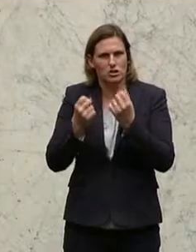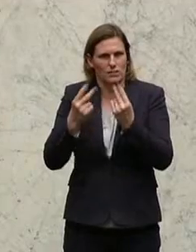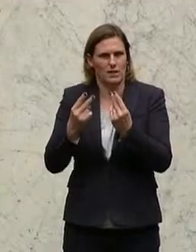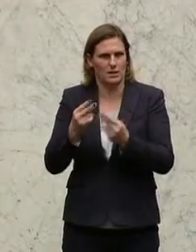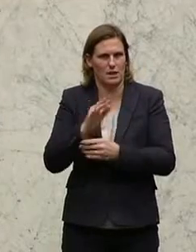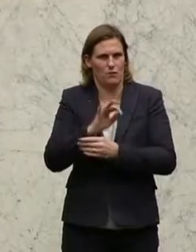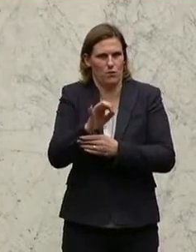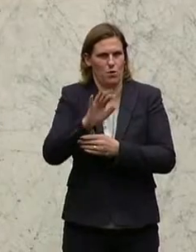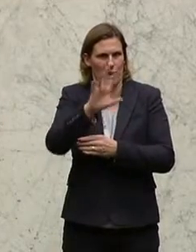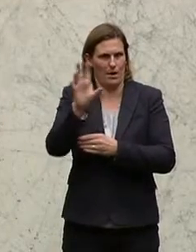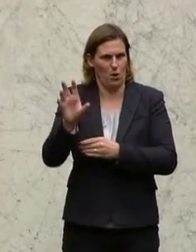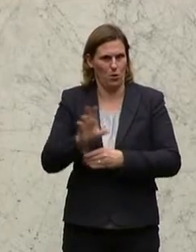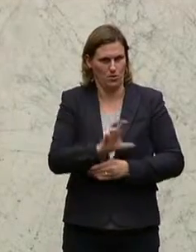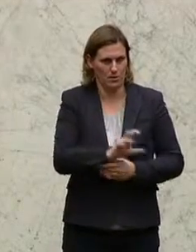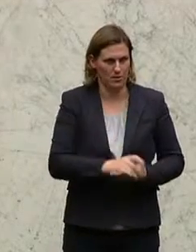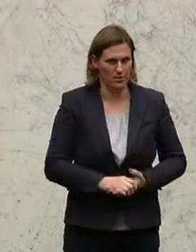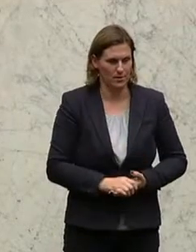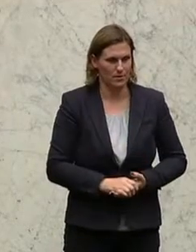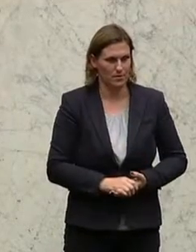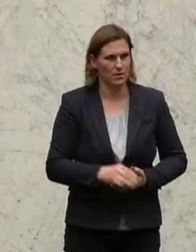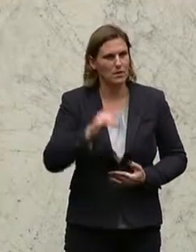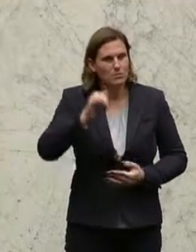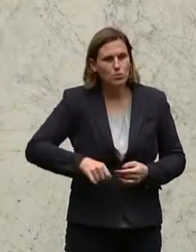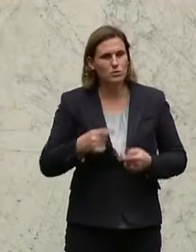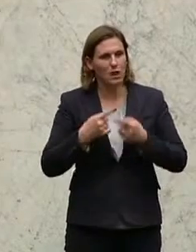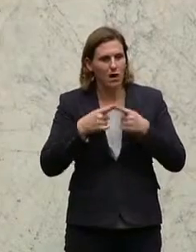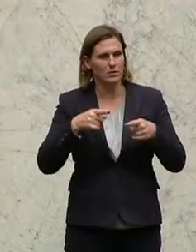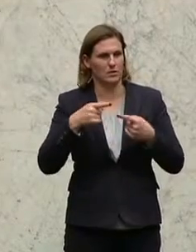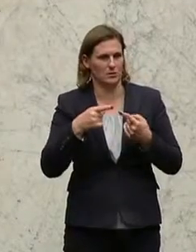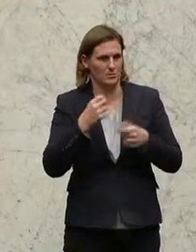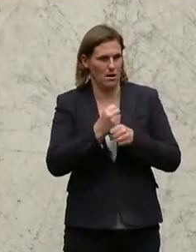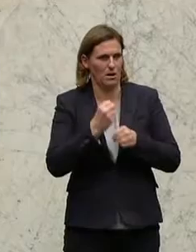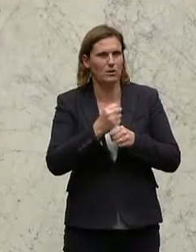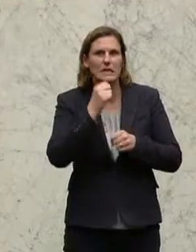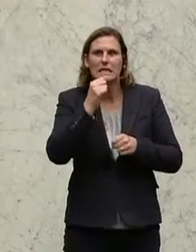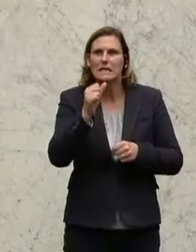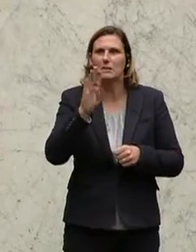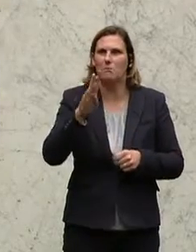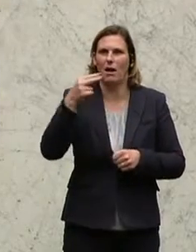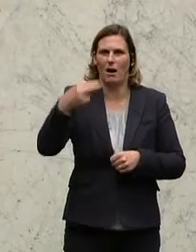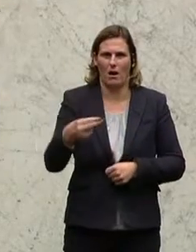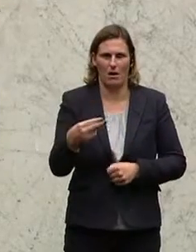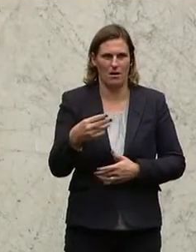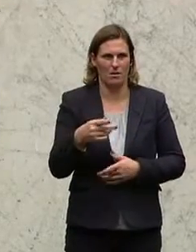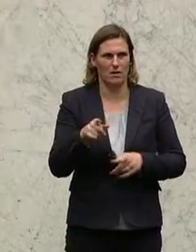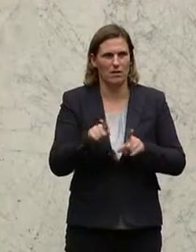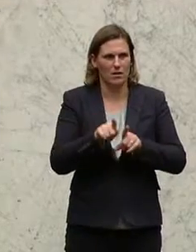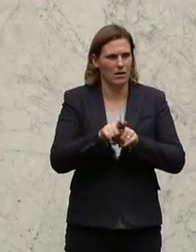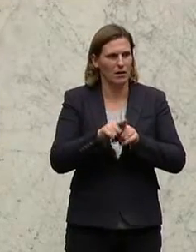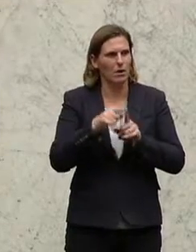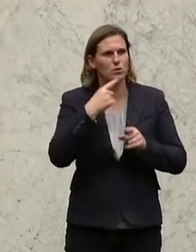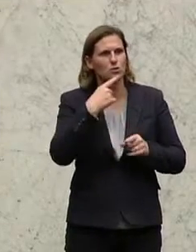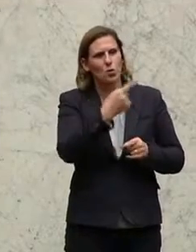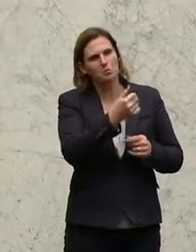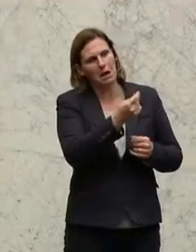Standbein für diese Region sein können. Da muss ich anders vorgehen, nicht Bezirkshauptmannschaften. Ich könnte genauso gut noch dort